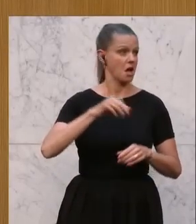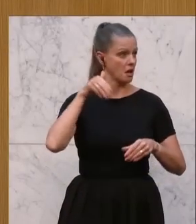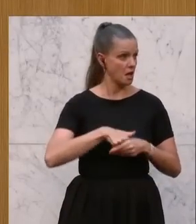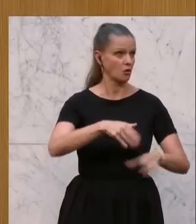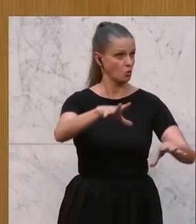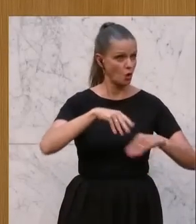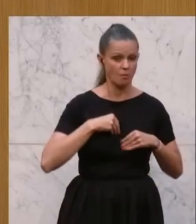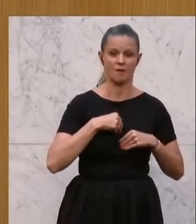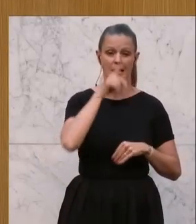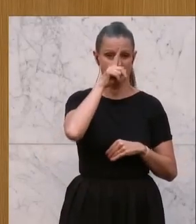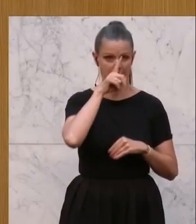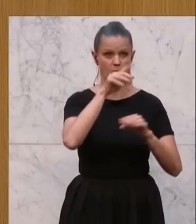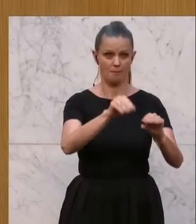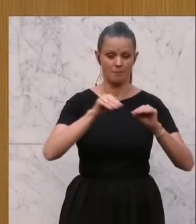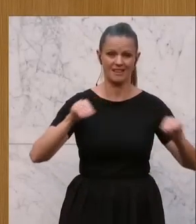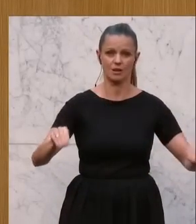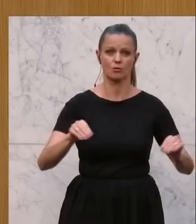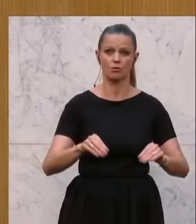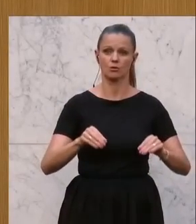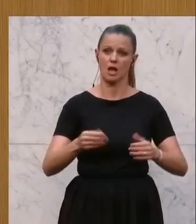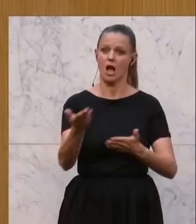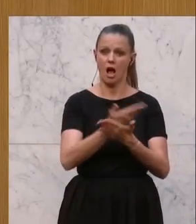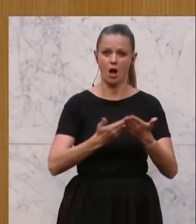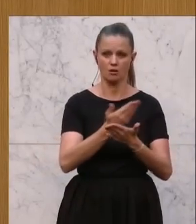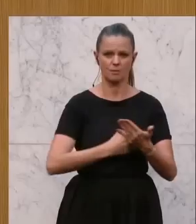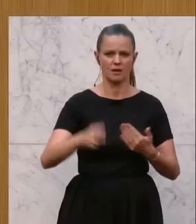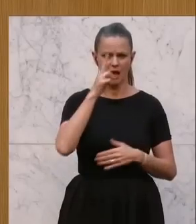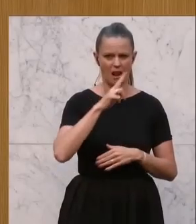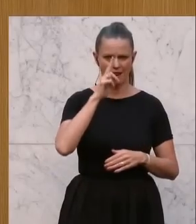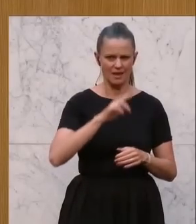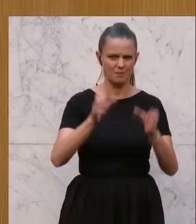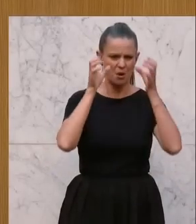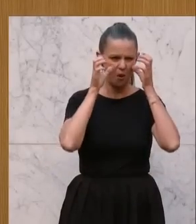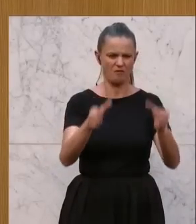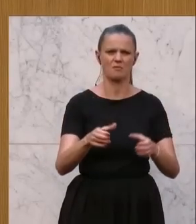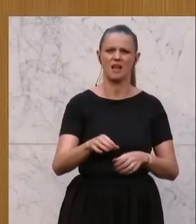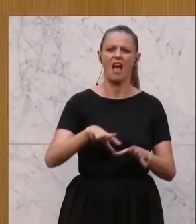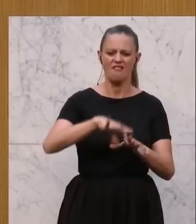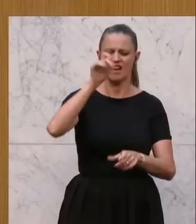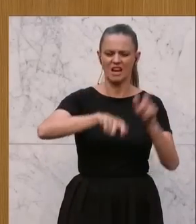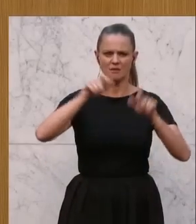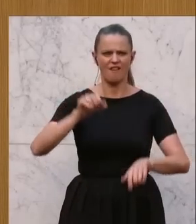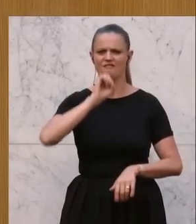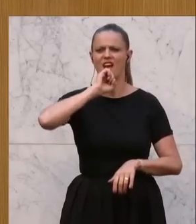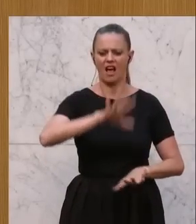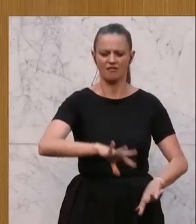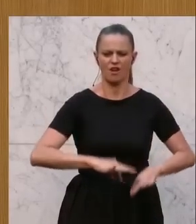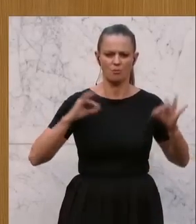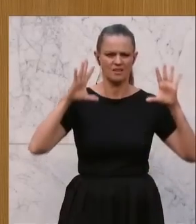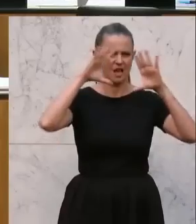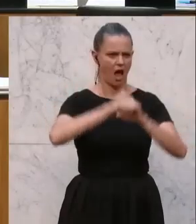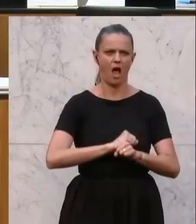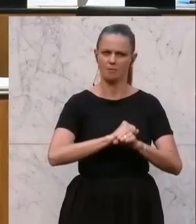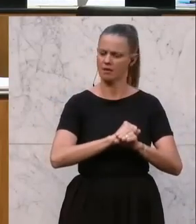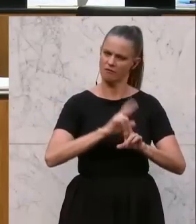unserer sexualpädagogischen Ausbildung. Liebe ÖVP, ihr verratzt eure Wähler von früh bis spät, das ist das Erschreckende,